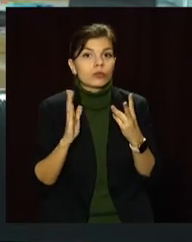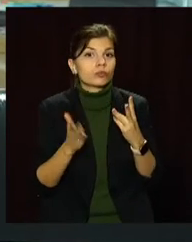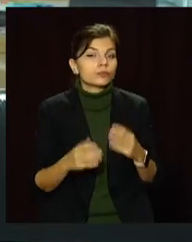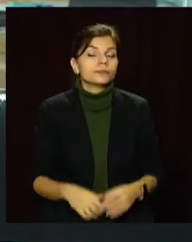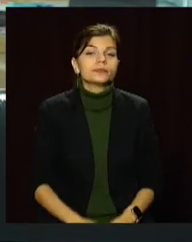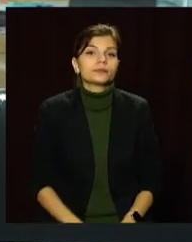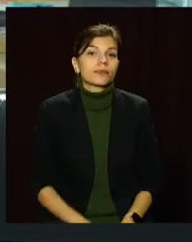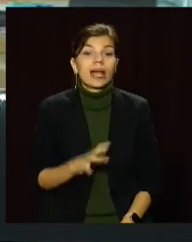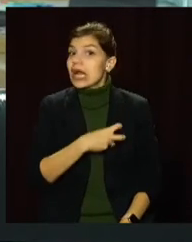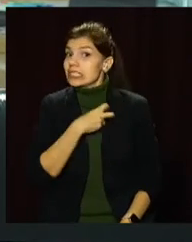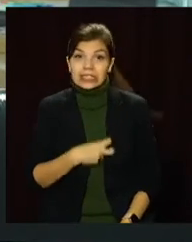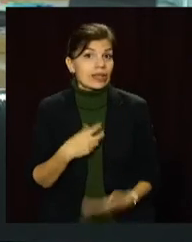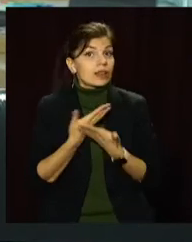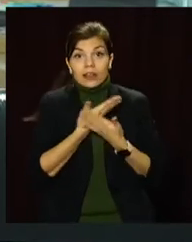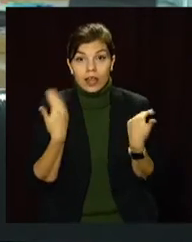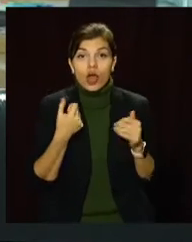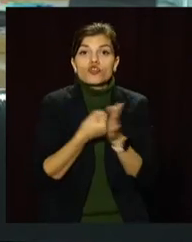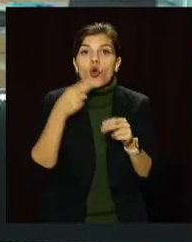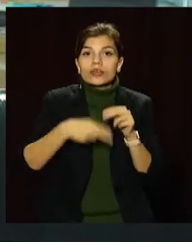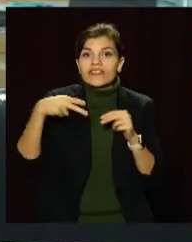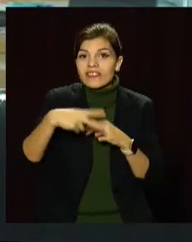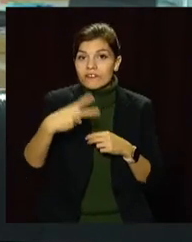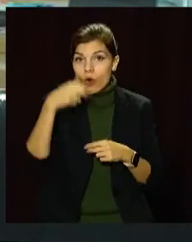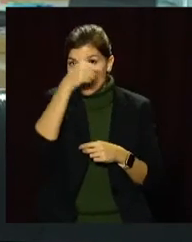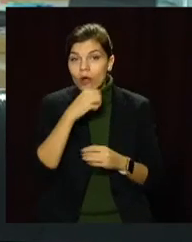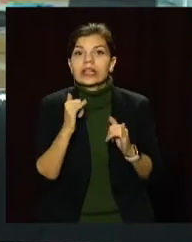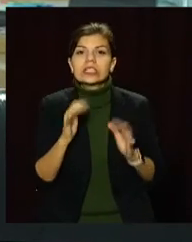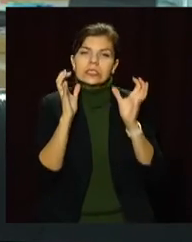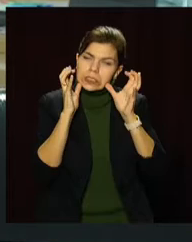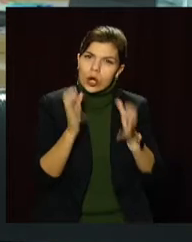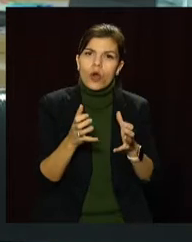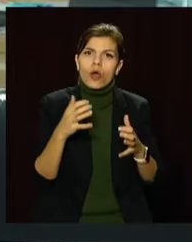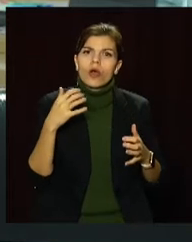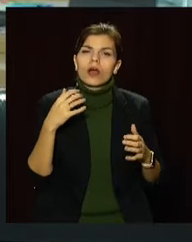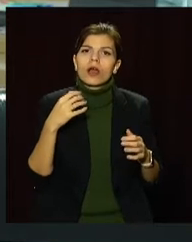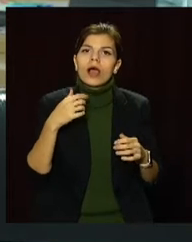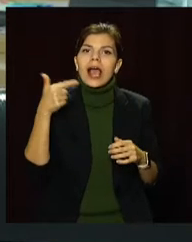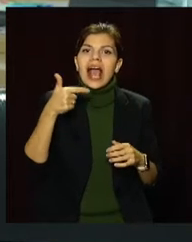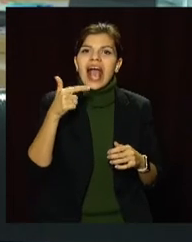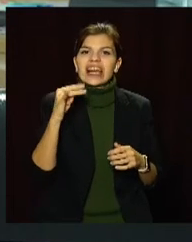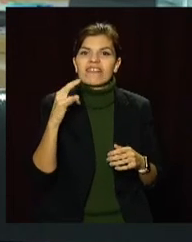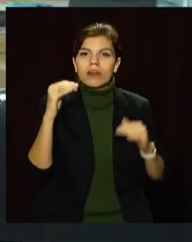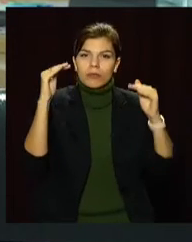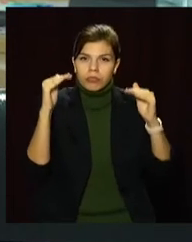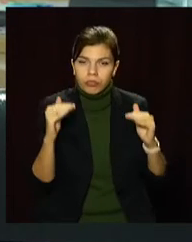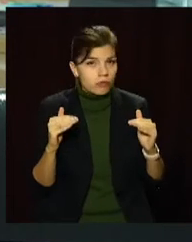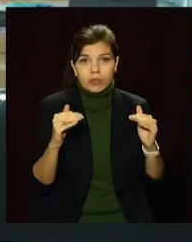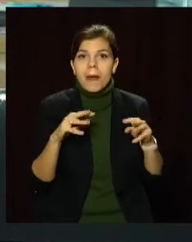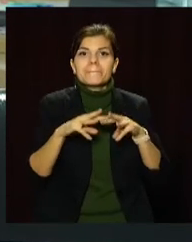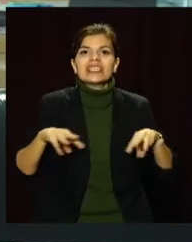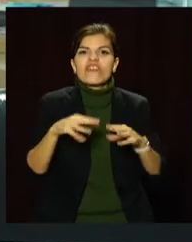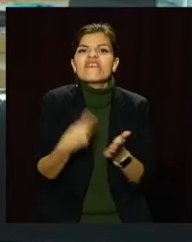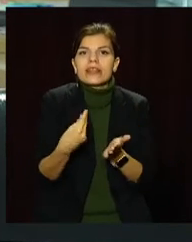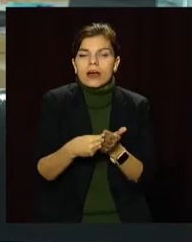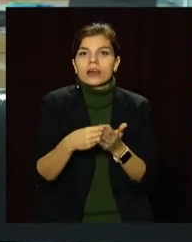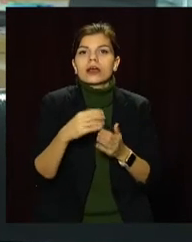Ризиків немає. До кінця 2020 року для серйозного ослаблення гривні немає причин, вважає міністр фінансів